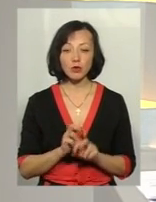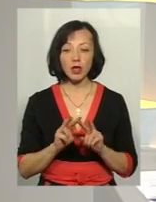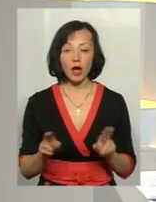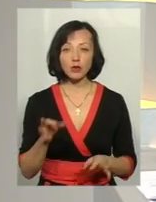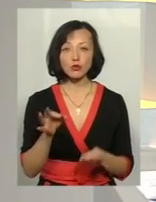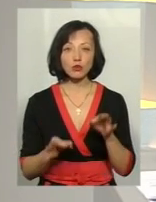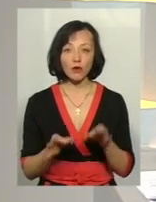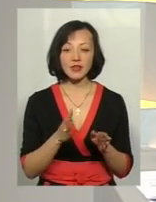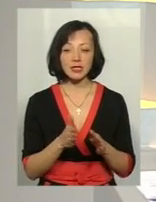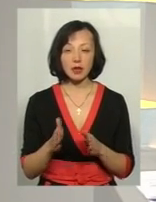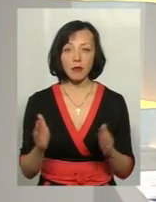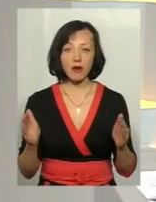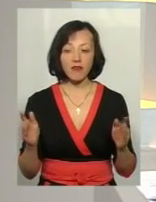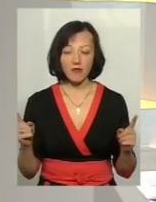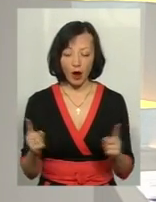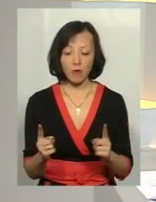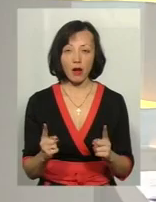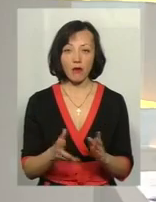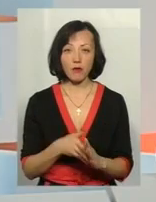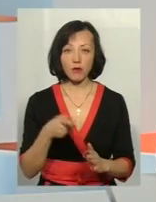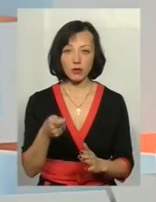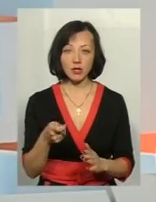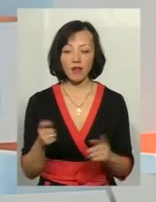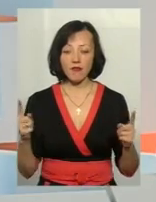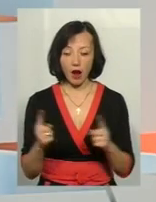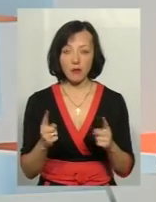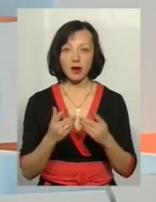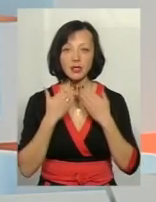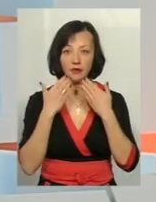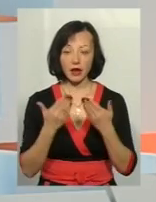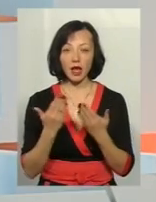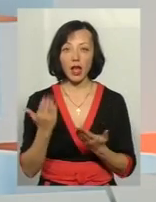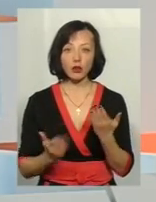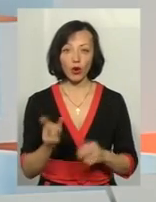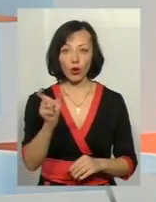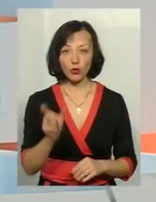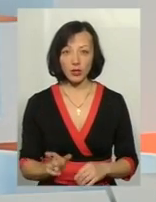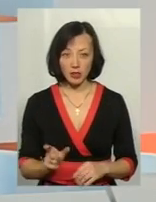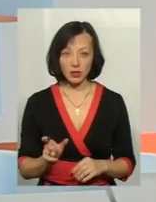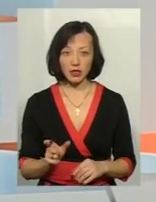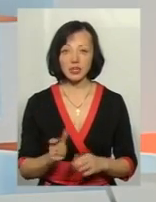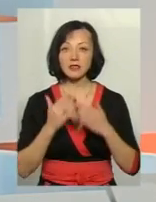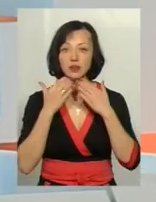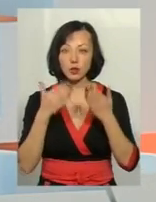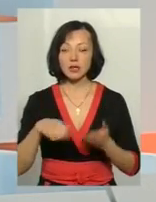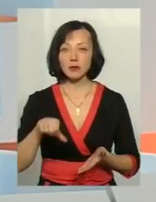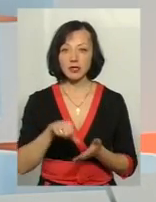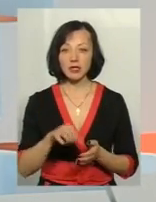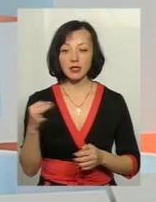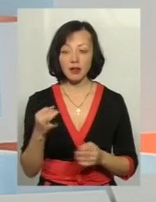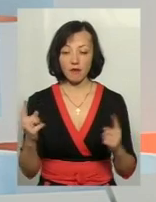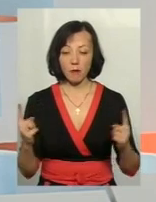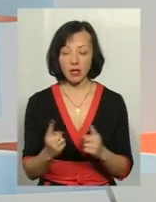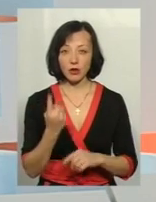система, в рамках позову, ми працюємо в рамках звернення. Якщо людина звернулася за представництвом інтересів, скажімо, в межах